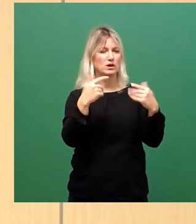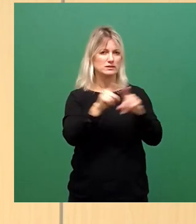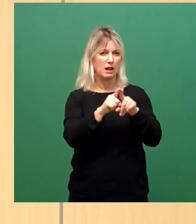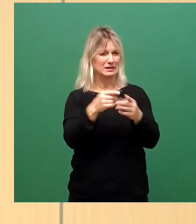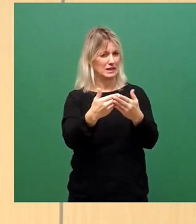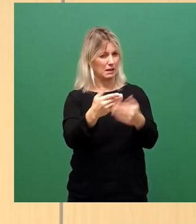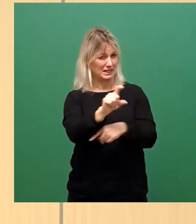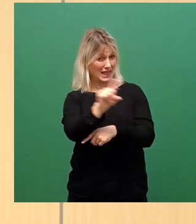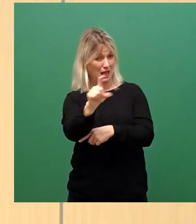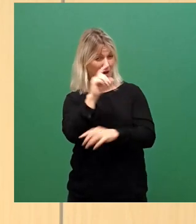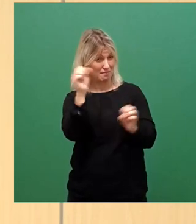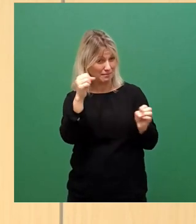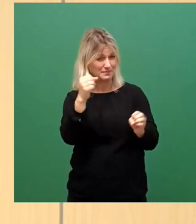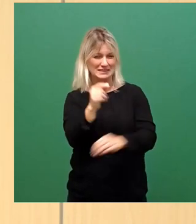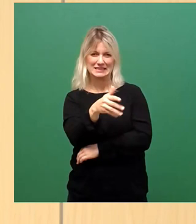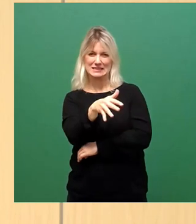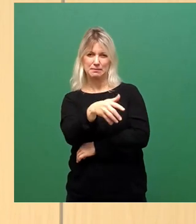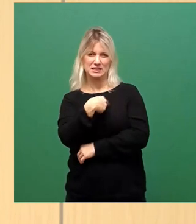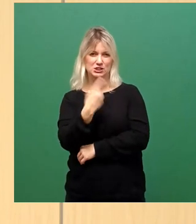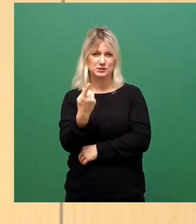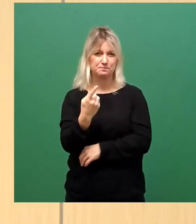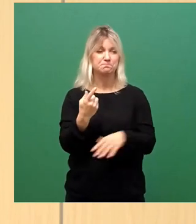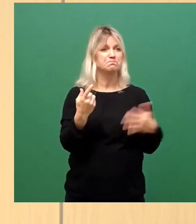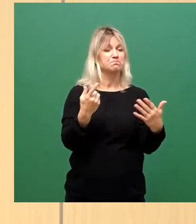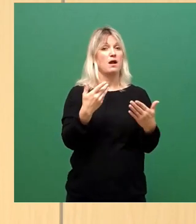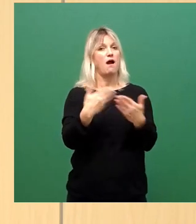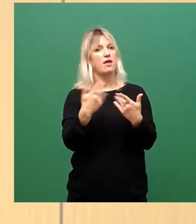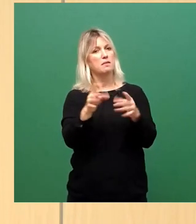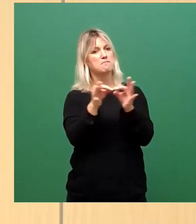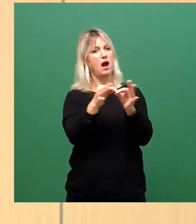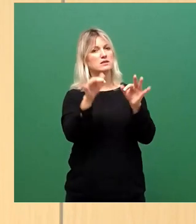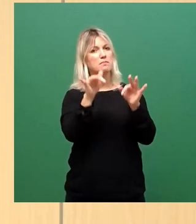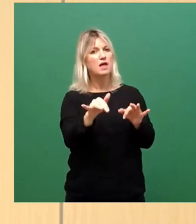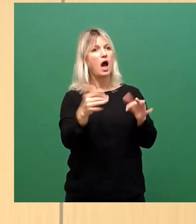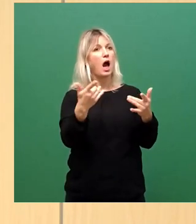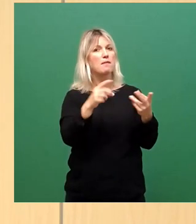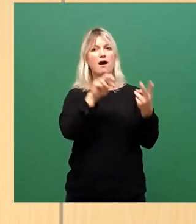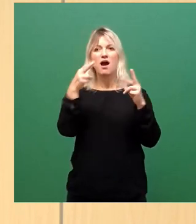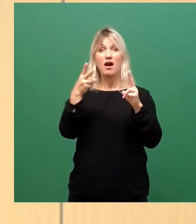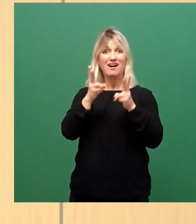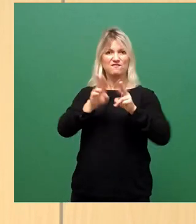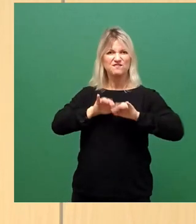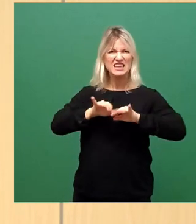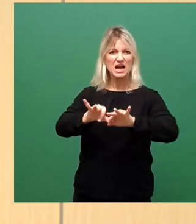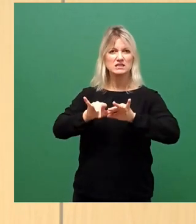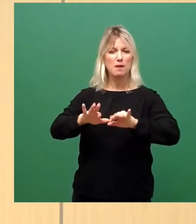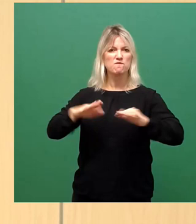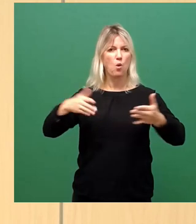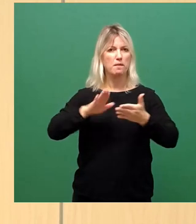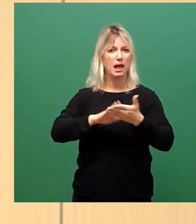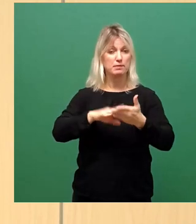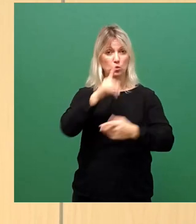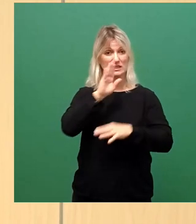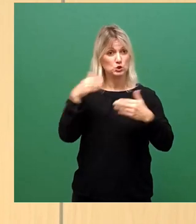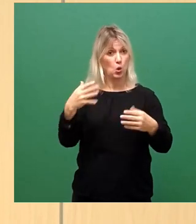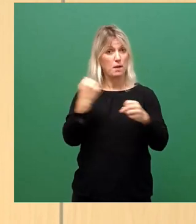Sie machen sich mit diesen Maßnahmen vor, mir fehlt im Prinzip auch ein bisschen das Wirksamkeitsschild, dass mir jemand gesagt hätte, wenn wir diese Maßnahmen ergreifen, senken wir die